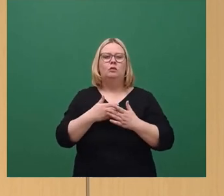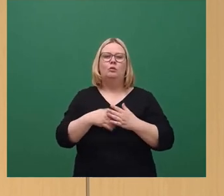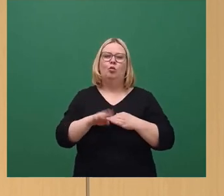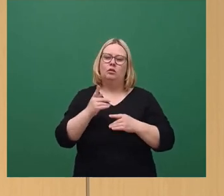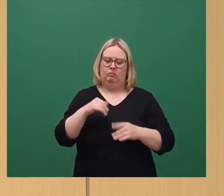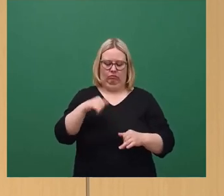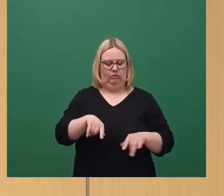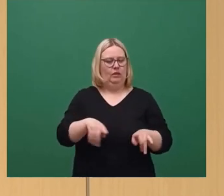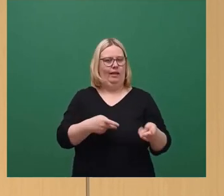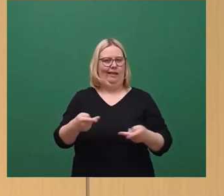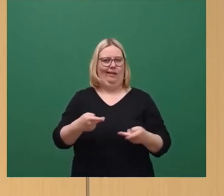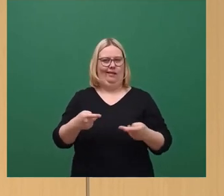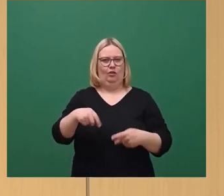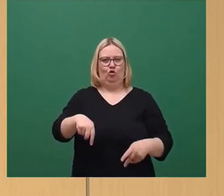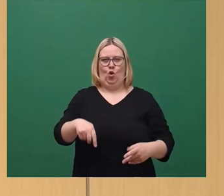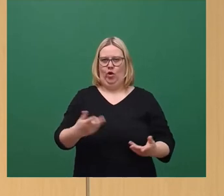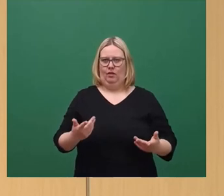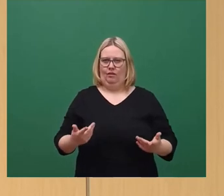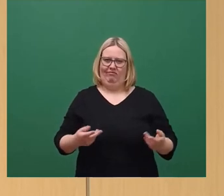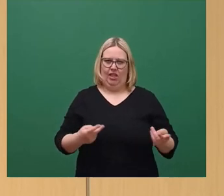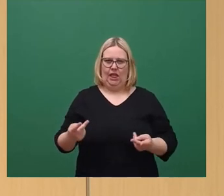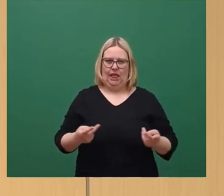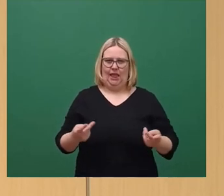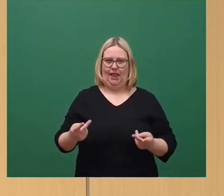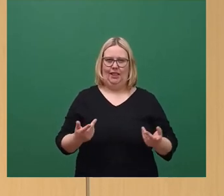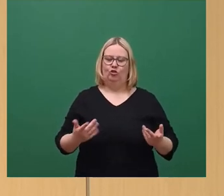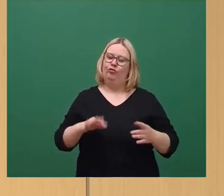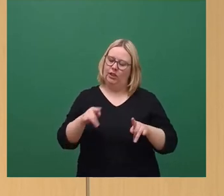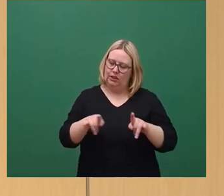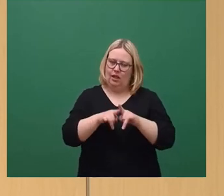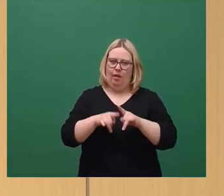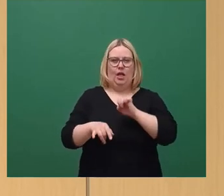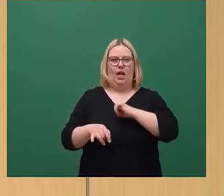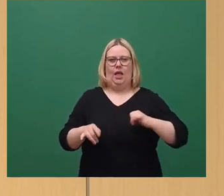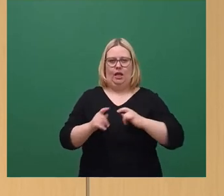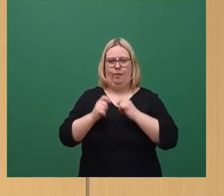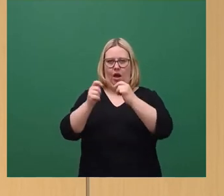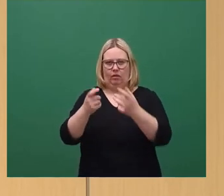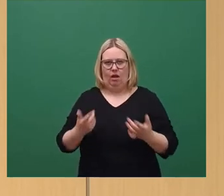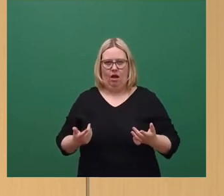Ähnlichkeit zu der Debatte, die wir jetzt hier wieder auf Antrag der Linken führen.